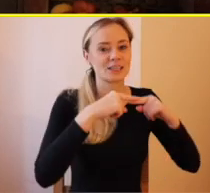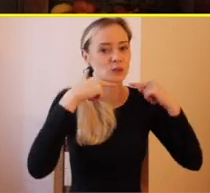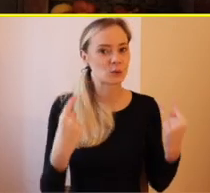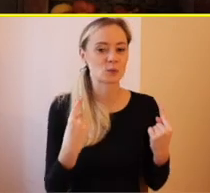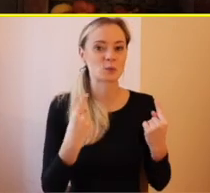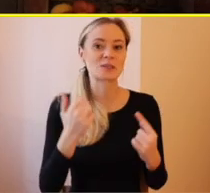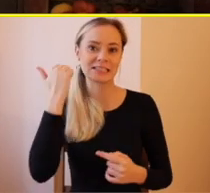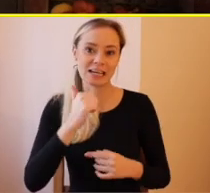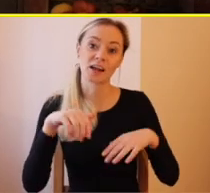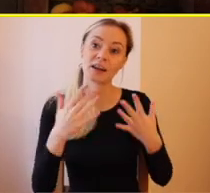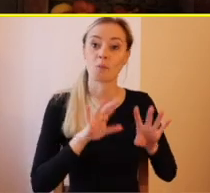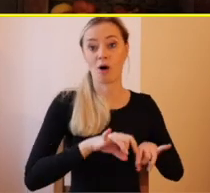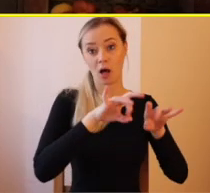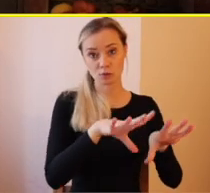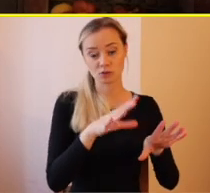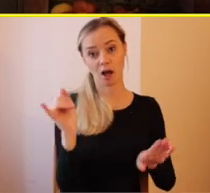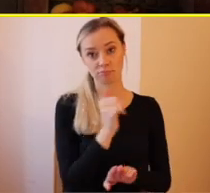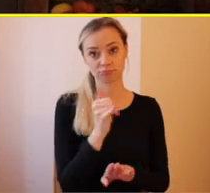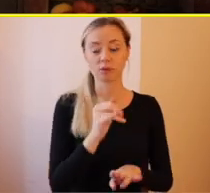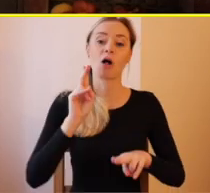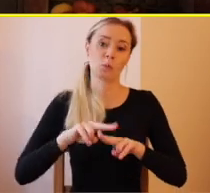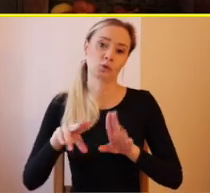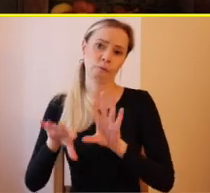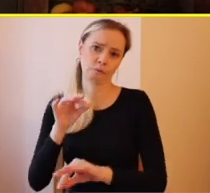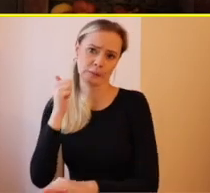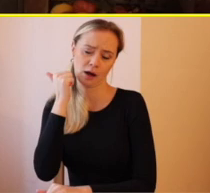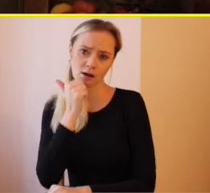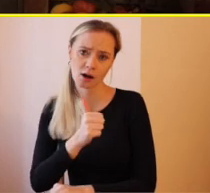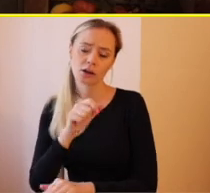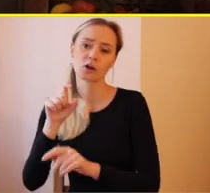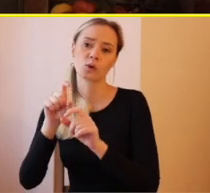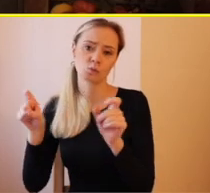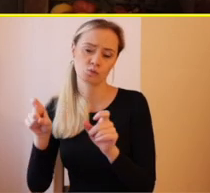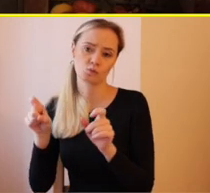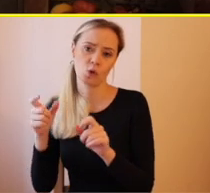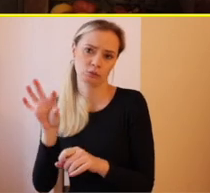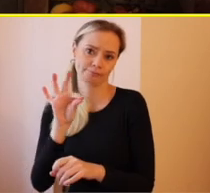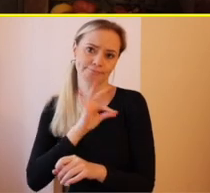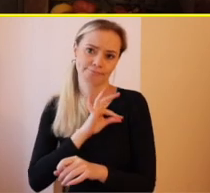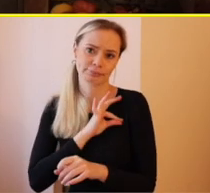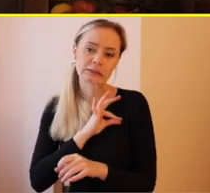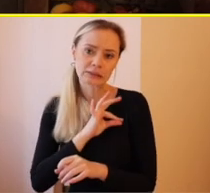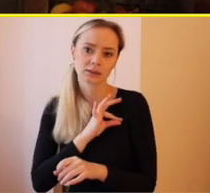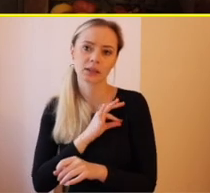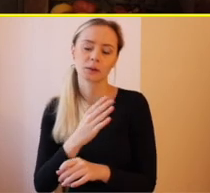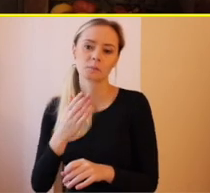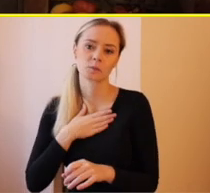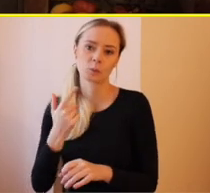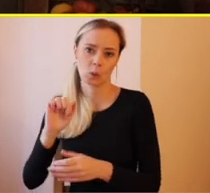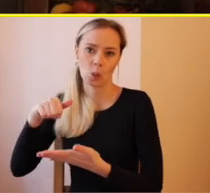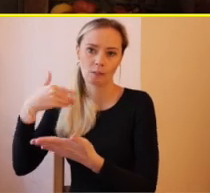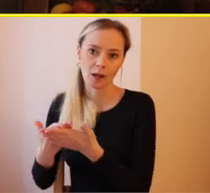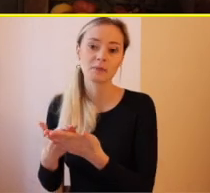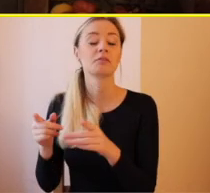Austráliu. Vlastne preto som si vybrala Kanadu, že boli tu akože úplne iné